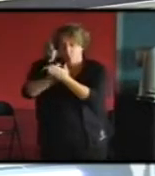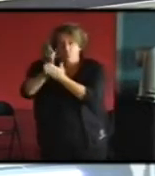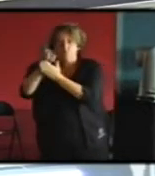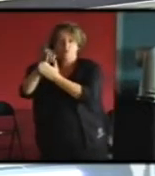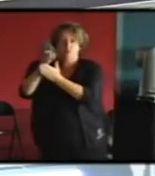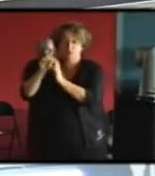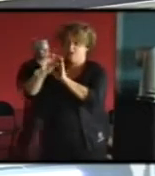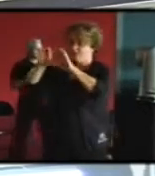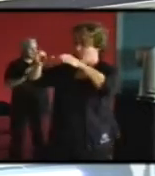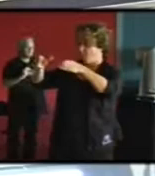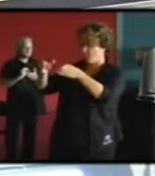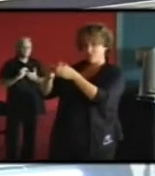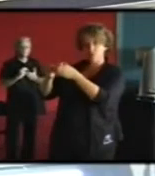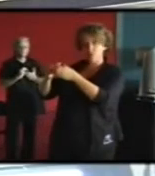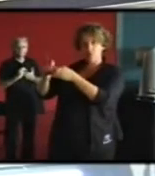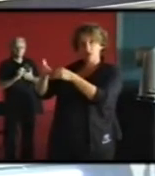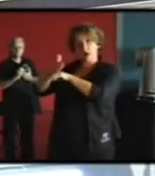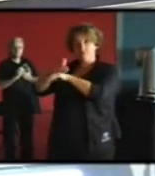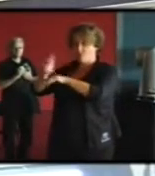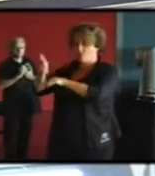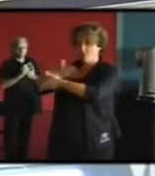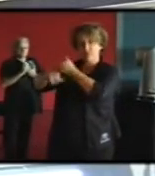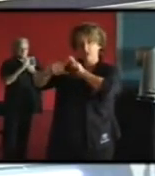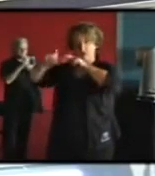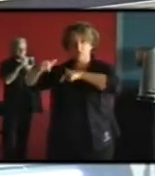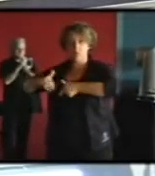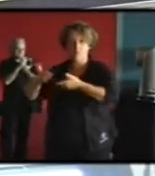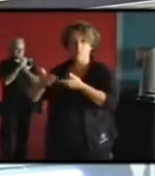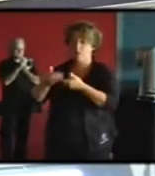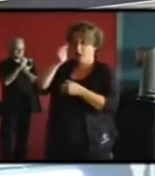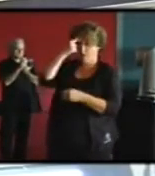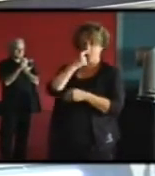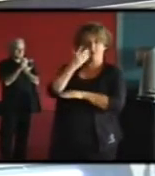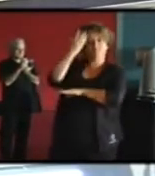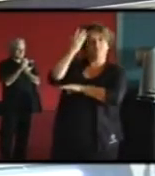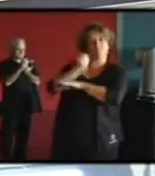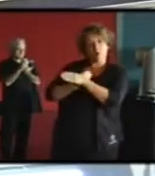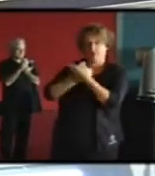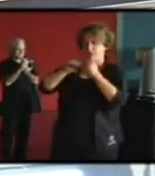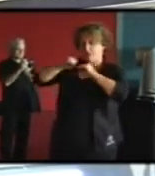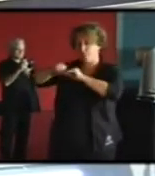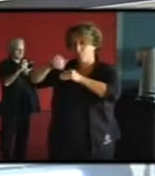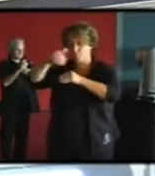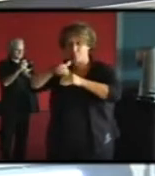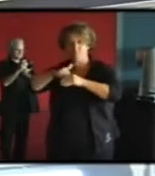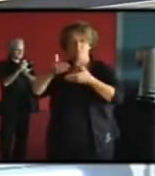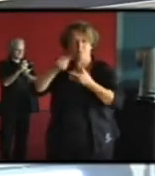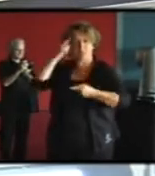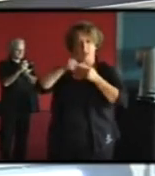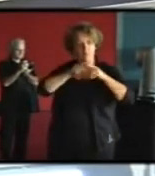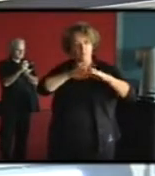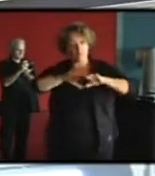elles ne sont pas très orientées sur la connaissance en fait de ces mécanismes de fonctionnement mais pour les